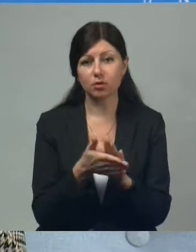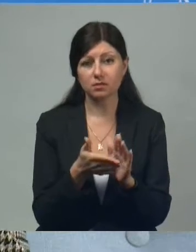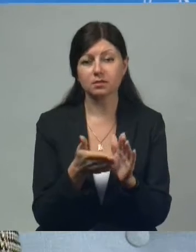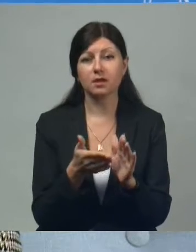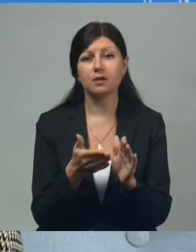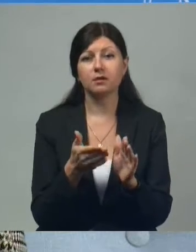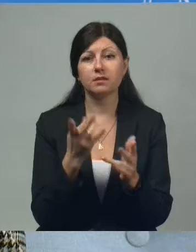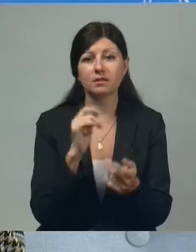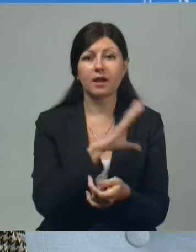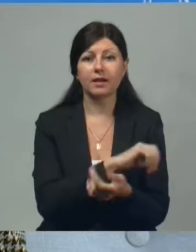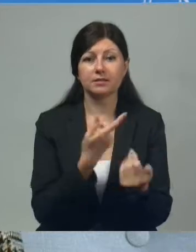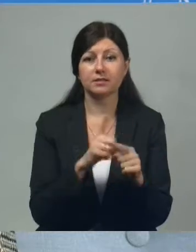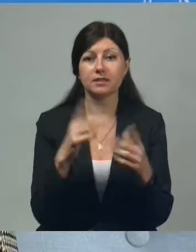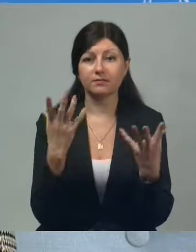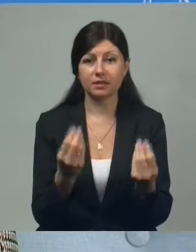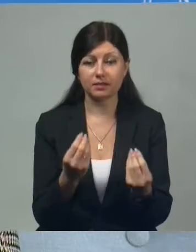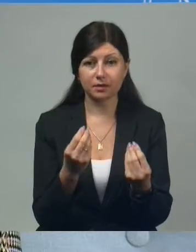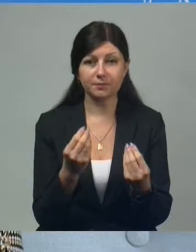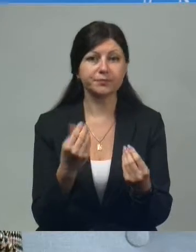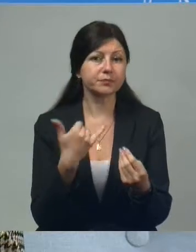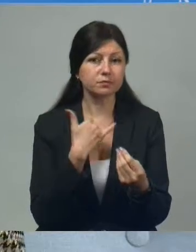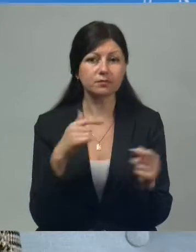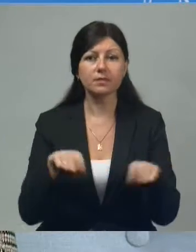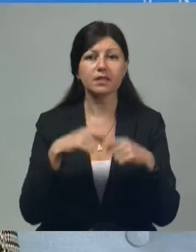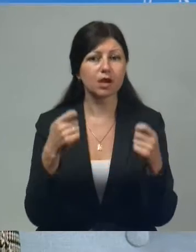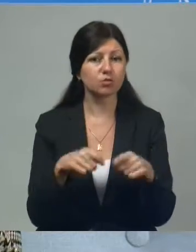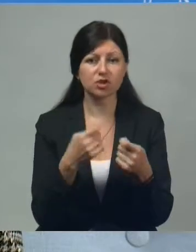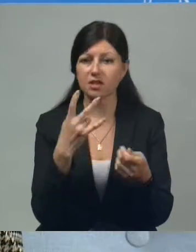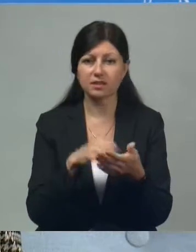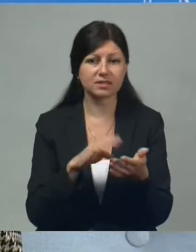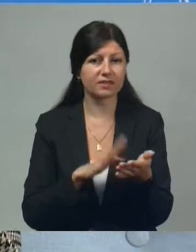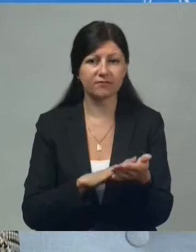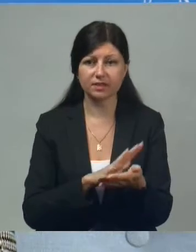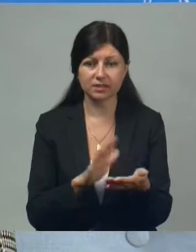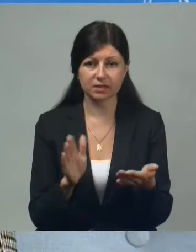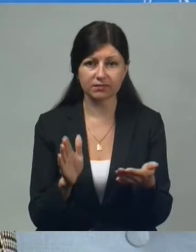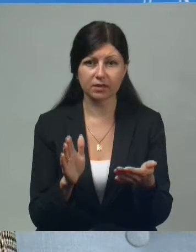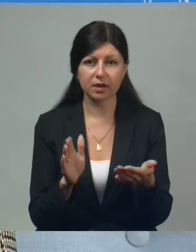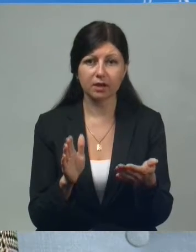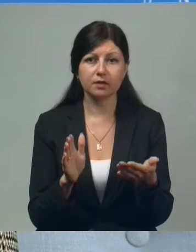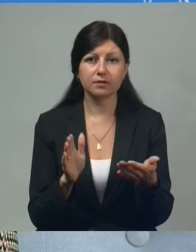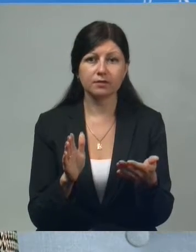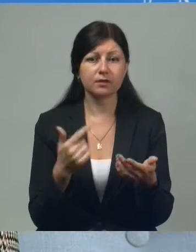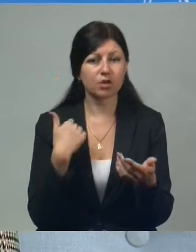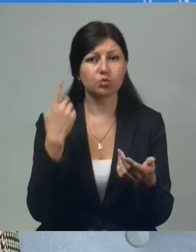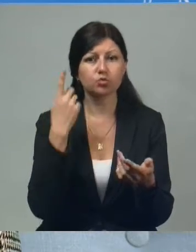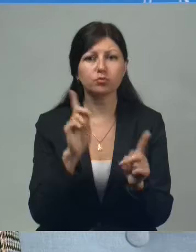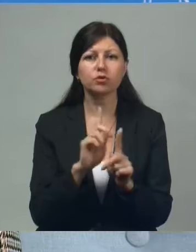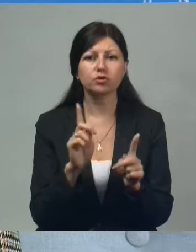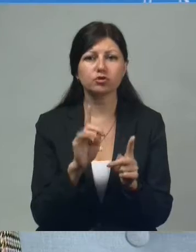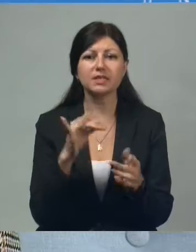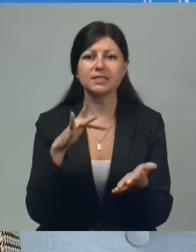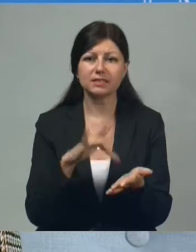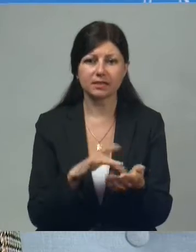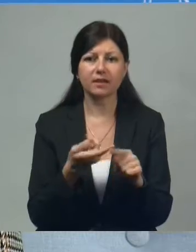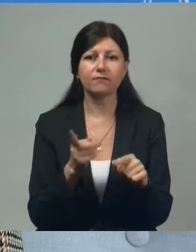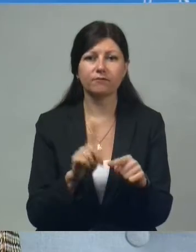на конец этого дня у нас нарушений не зафиксировано. И я думаю, что и Центр